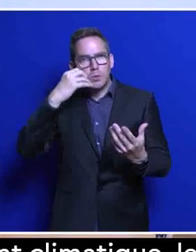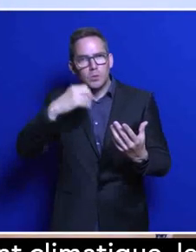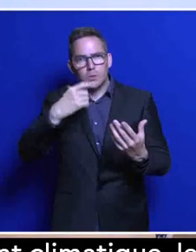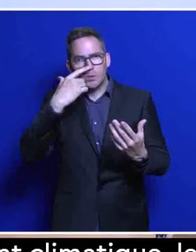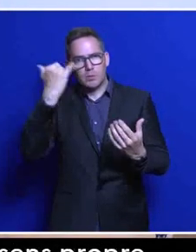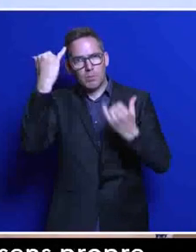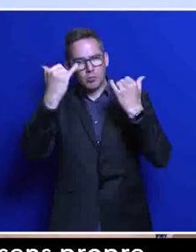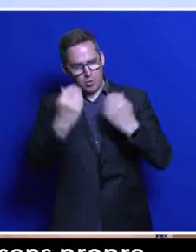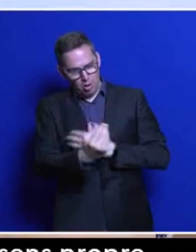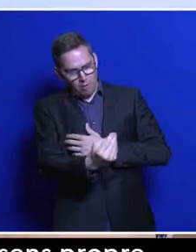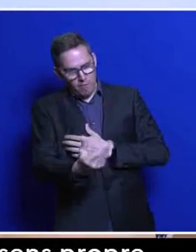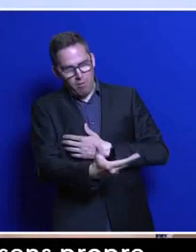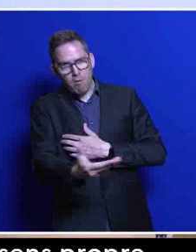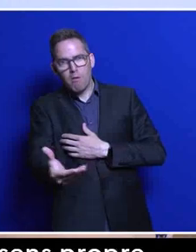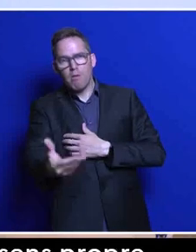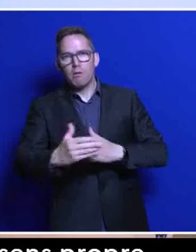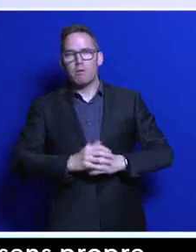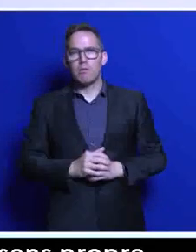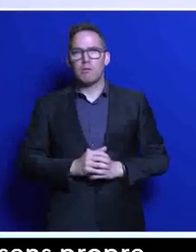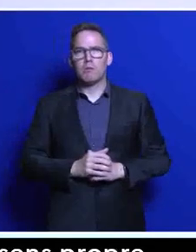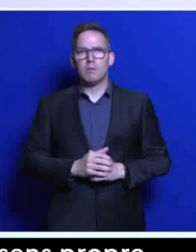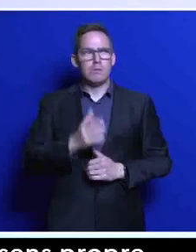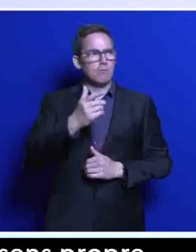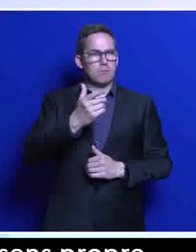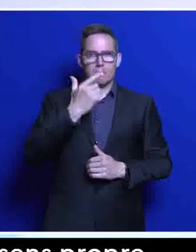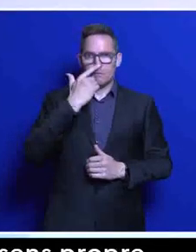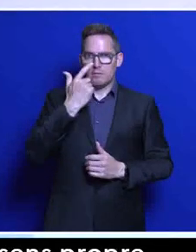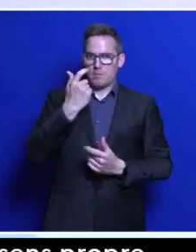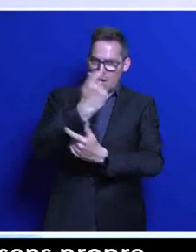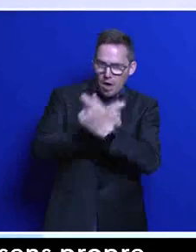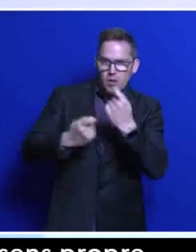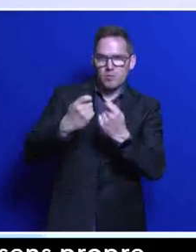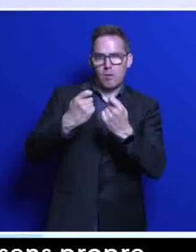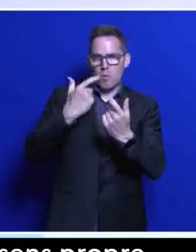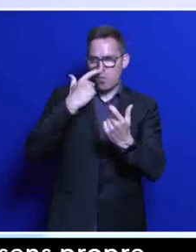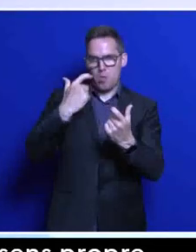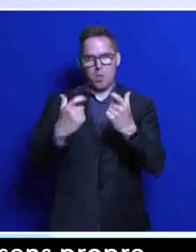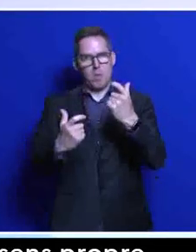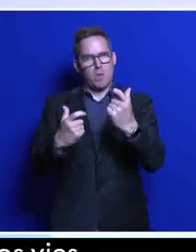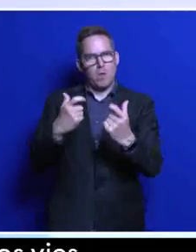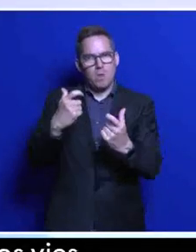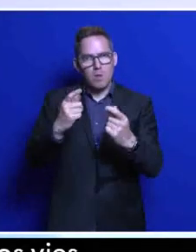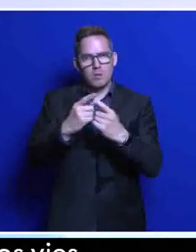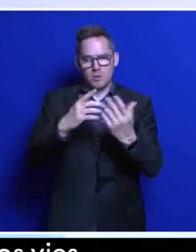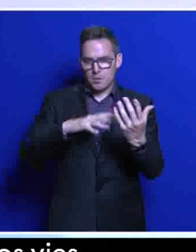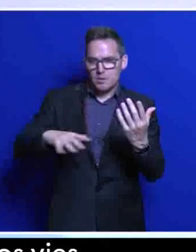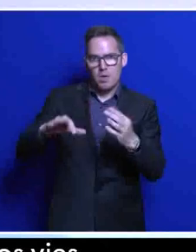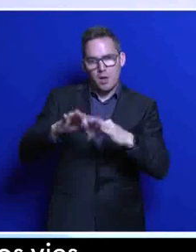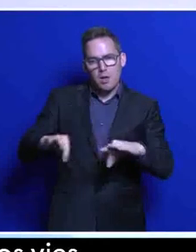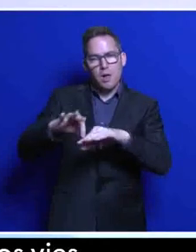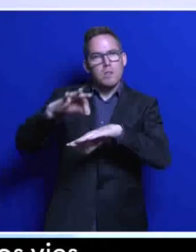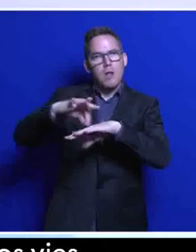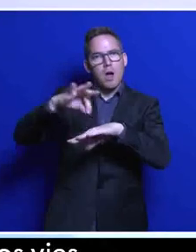-être de nos enfants. Il menace nos intérêts économiques. Il menace nos propriétés. Et quand je dis nos